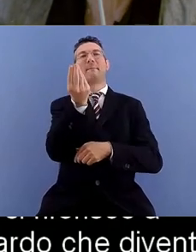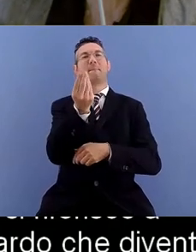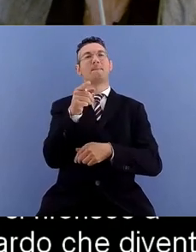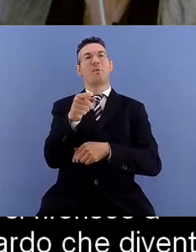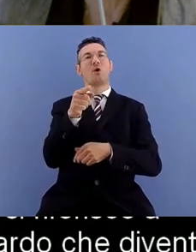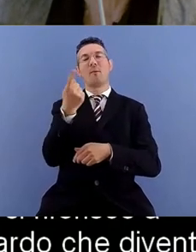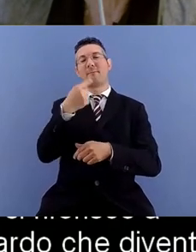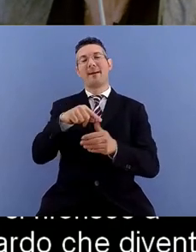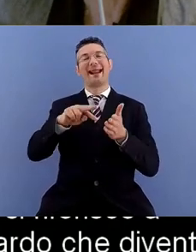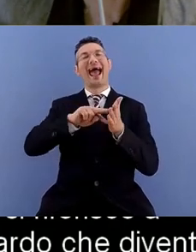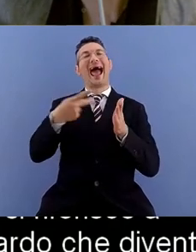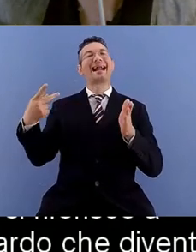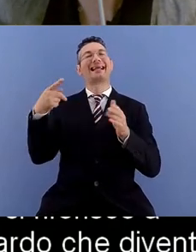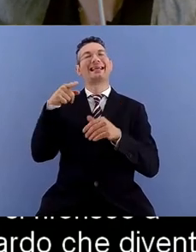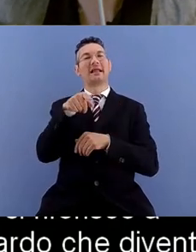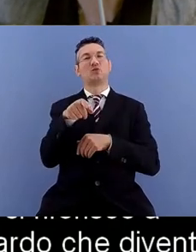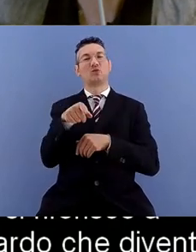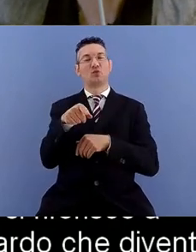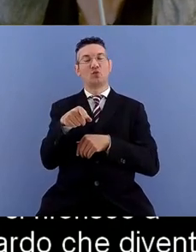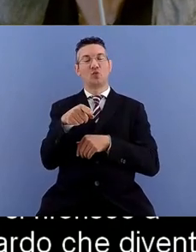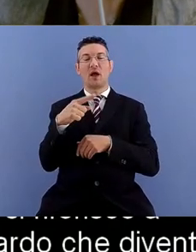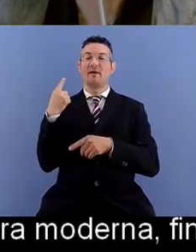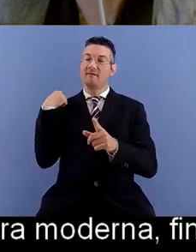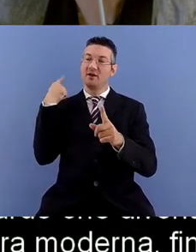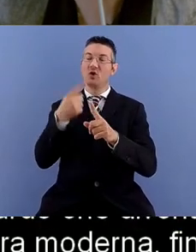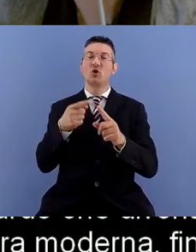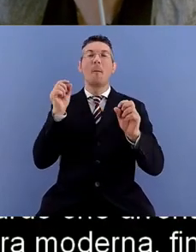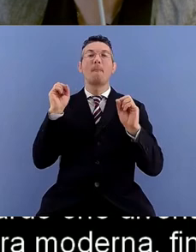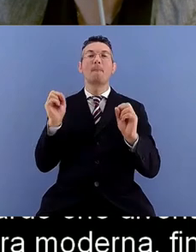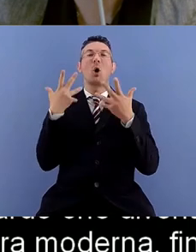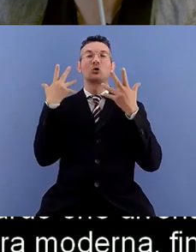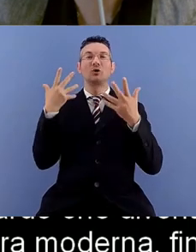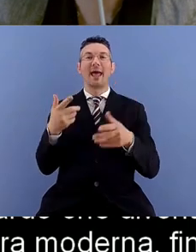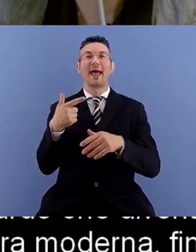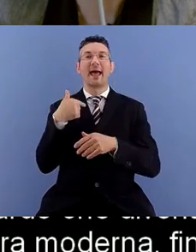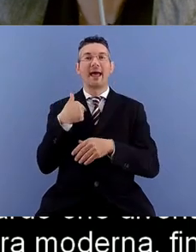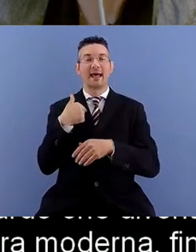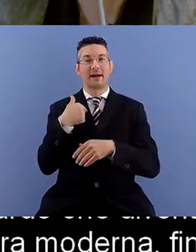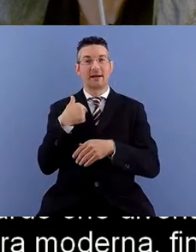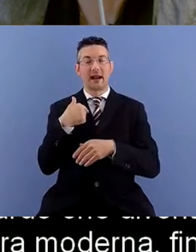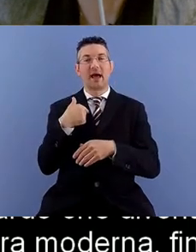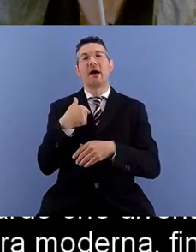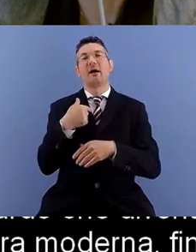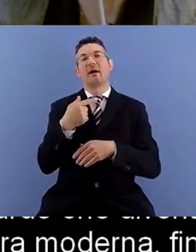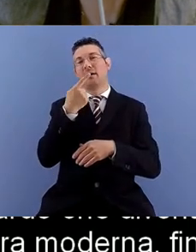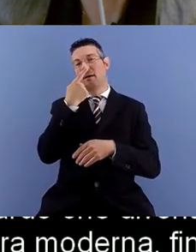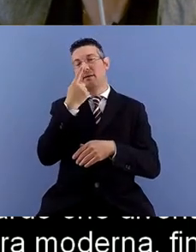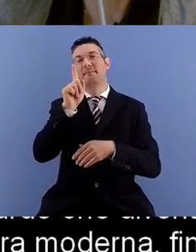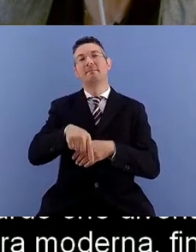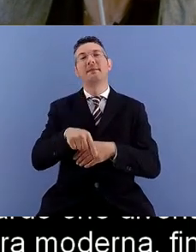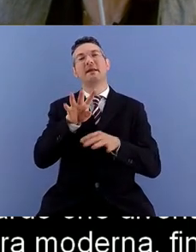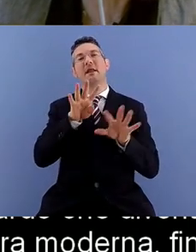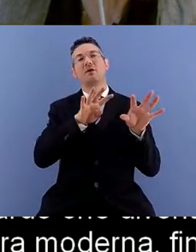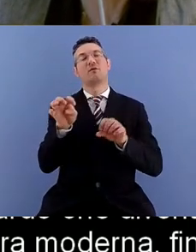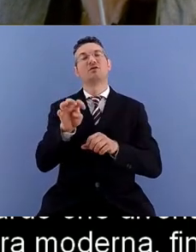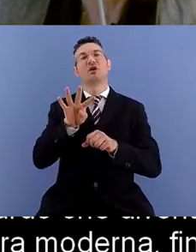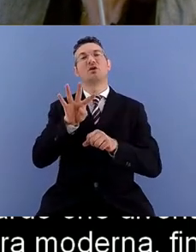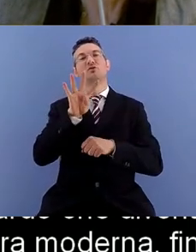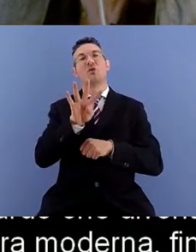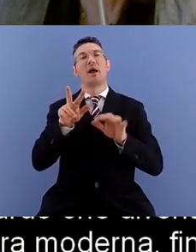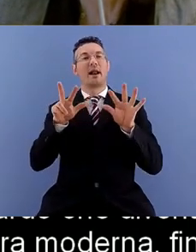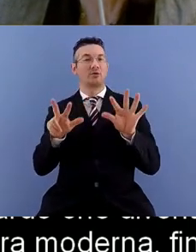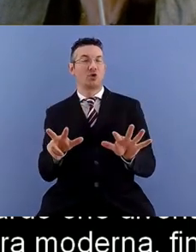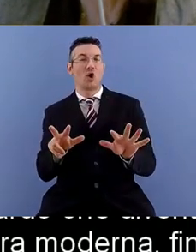'architettura moderna quindi fino al modulo ordine corbusier prima edizione del 1948 si riferisce ancora